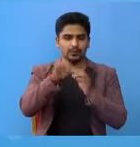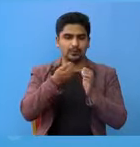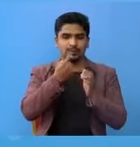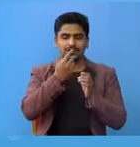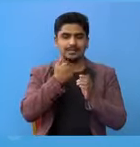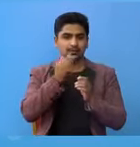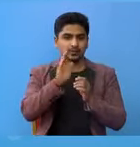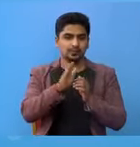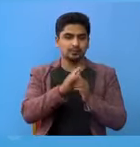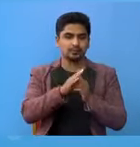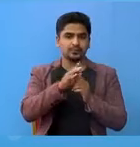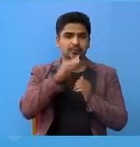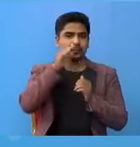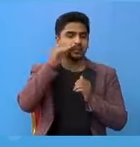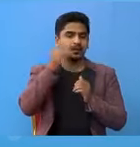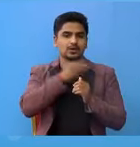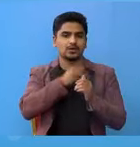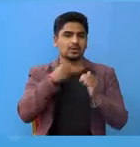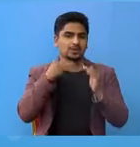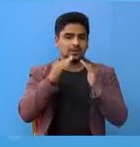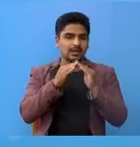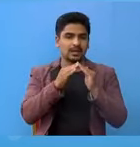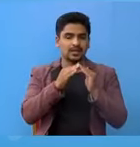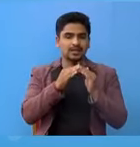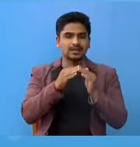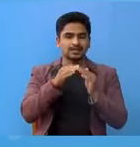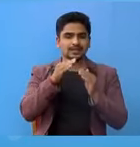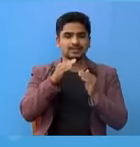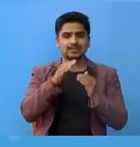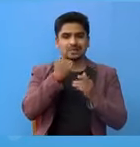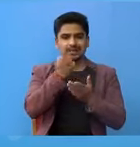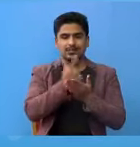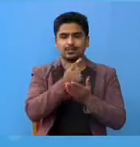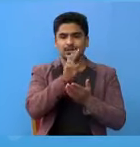साला